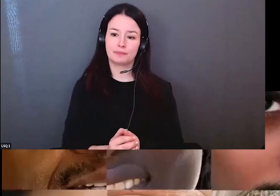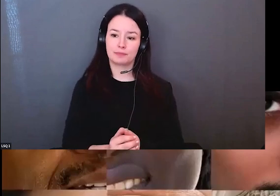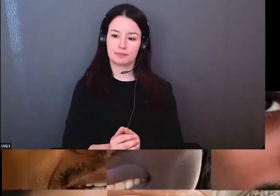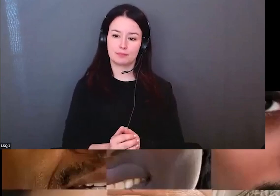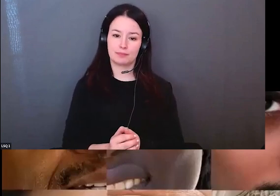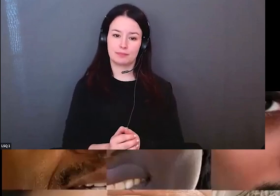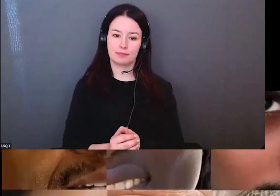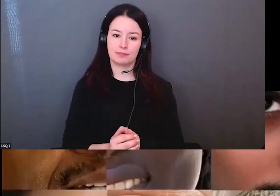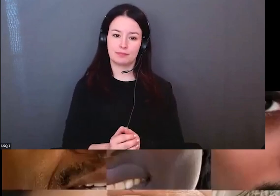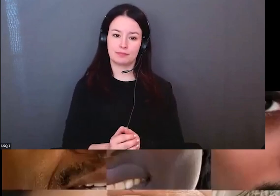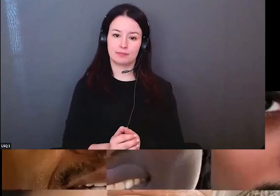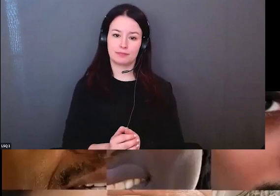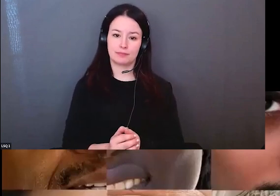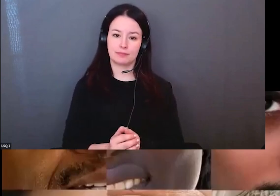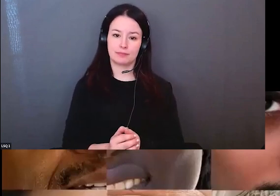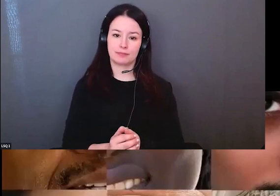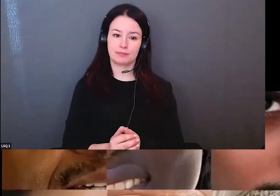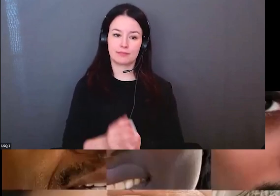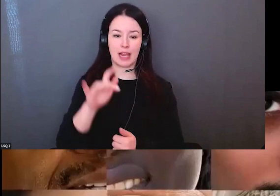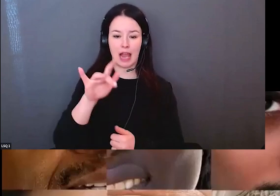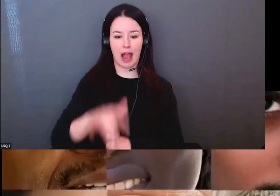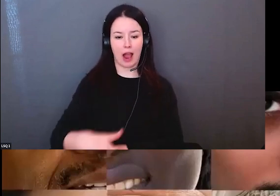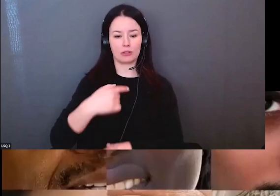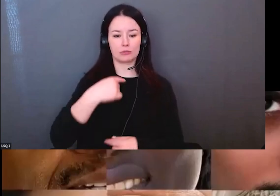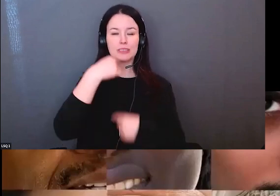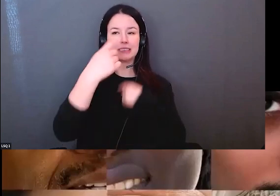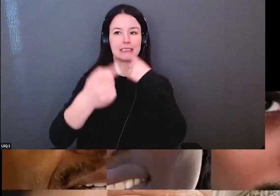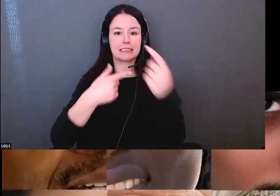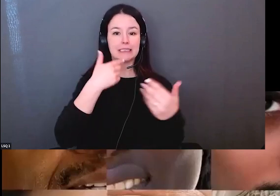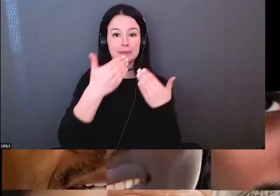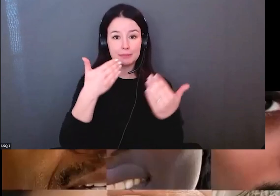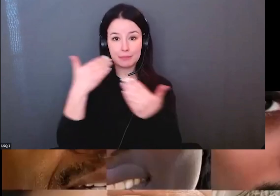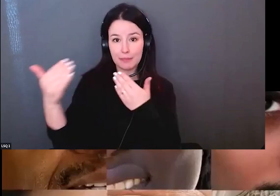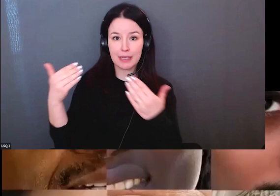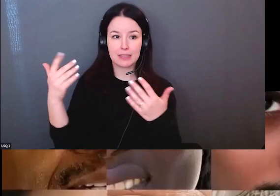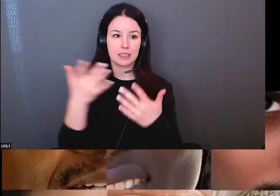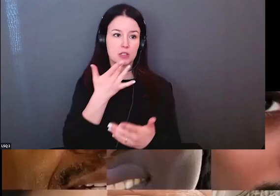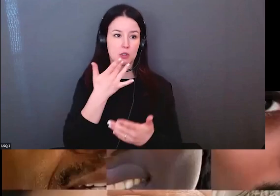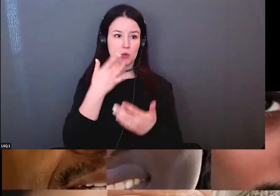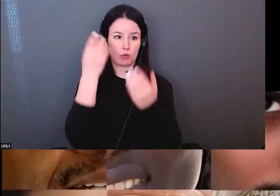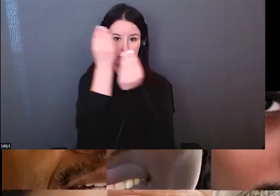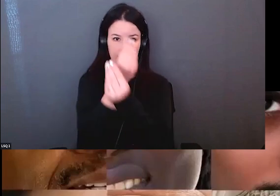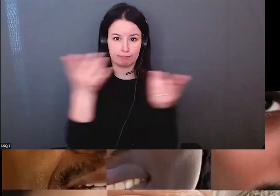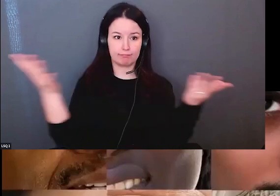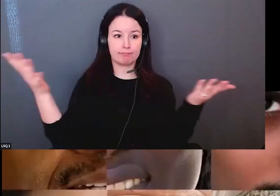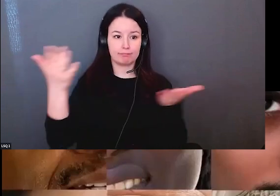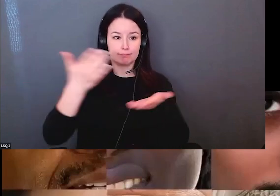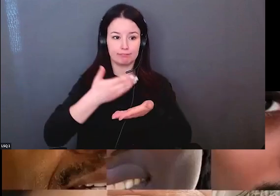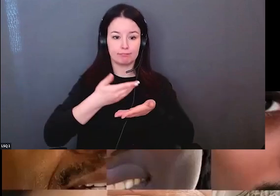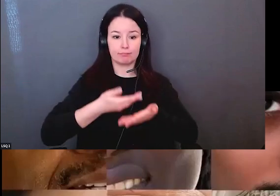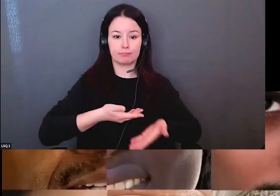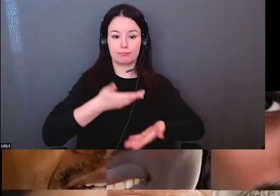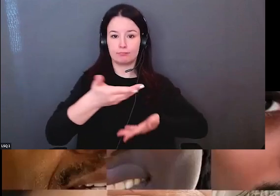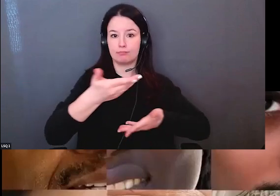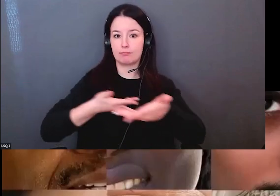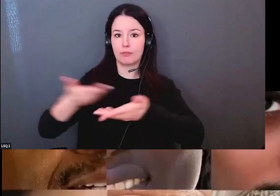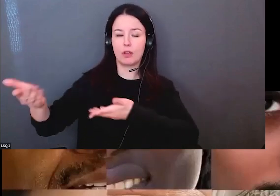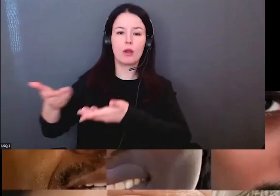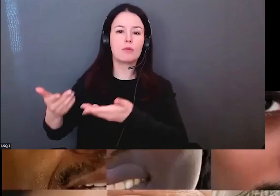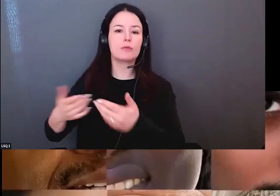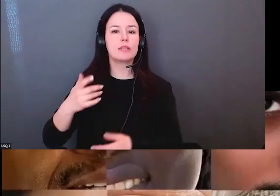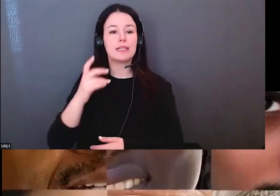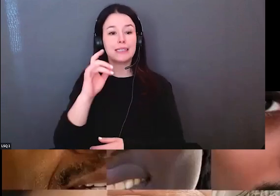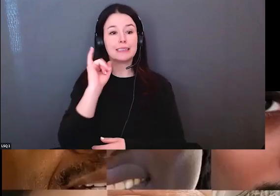Et je voudrais faire cela en partageant avec vous ce qu'on appelle